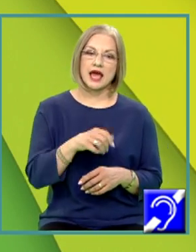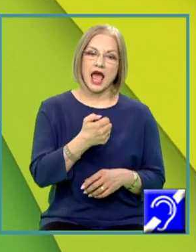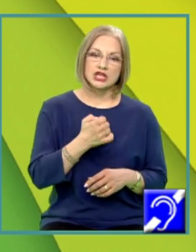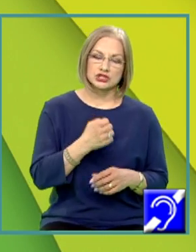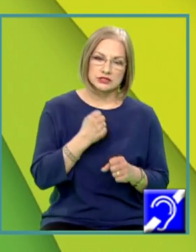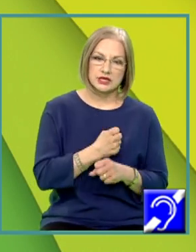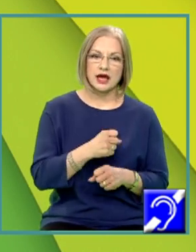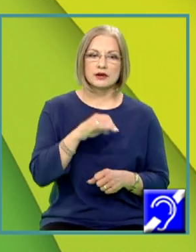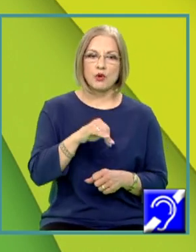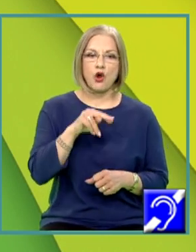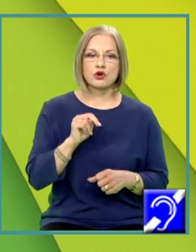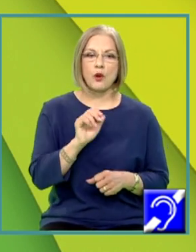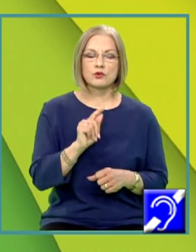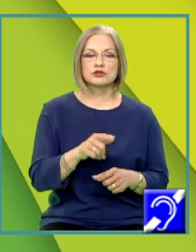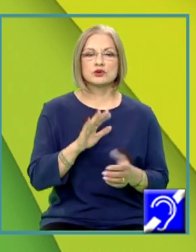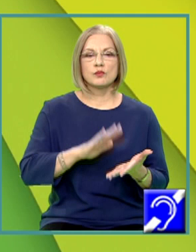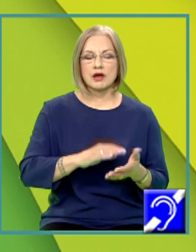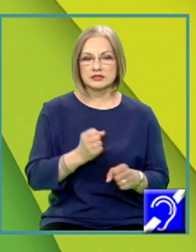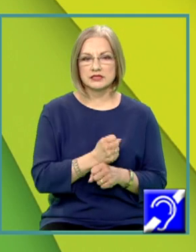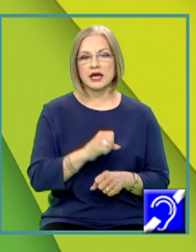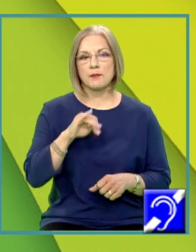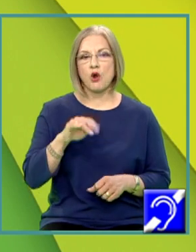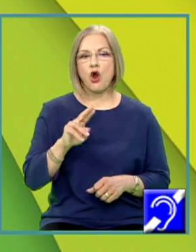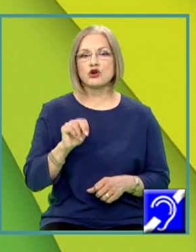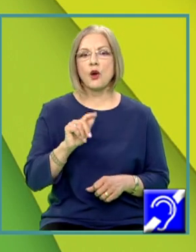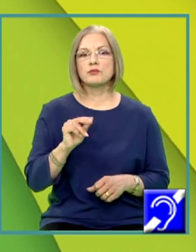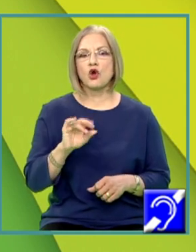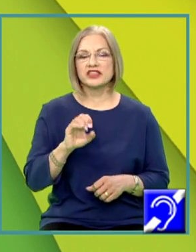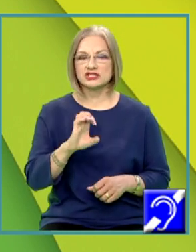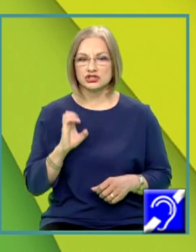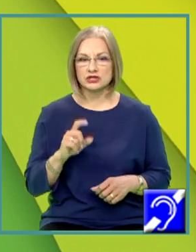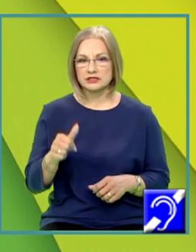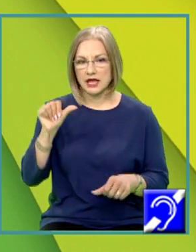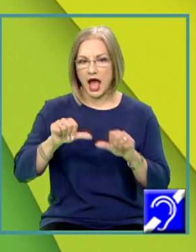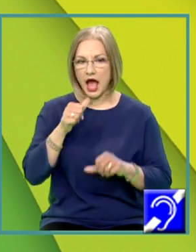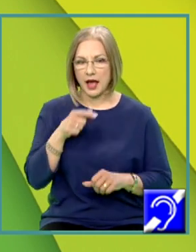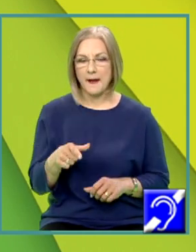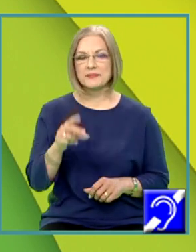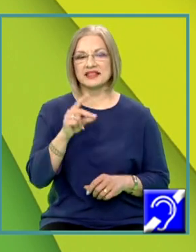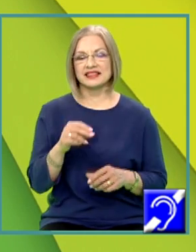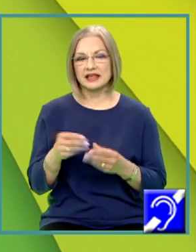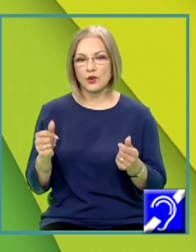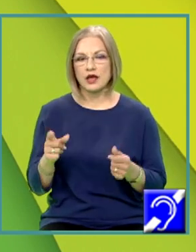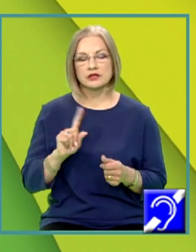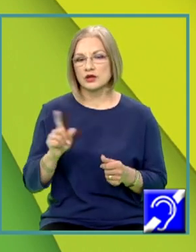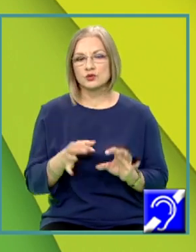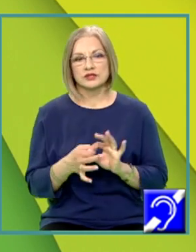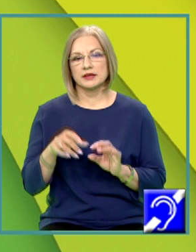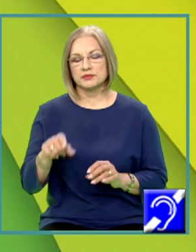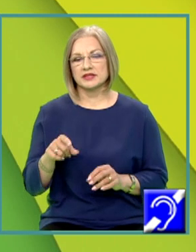monoprotici cu baze tari monoprotice în soluția poasă diluată nu depinde de natura